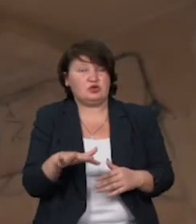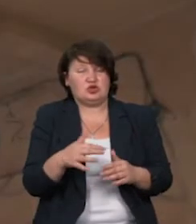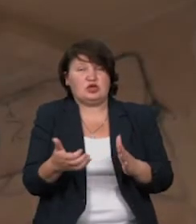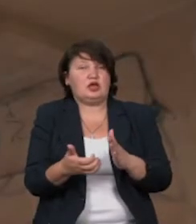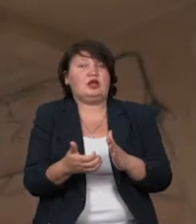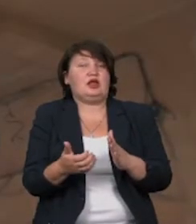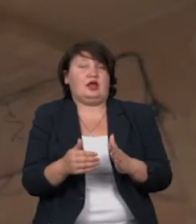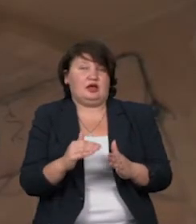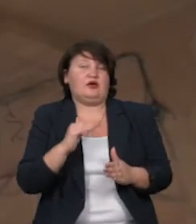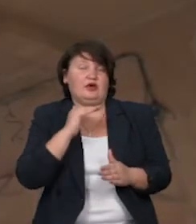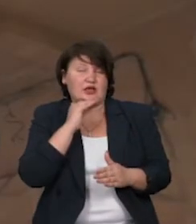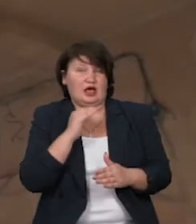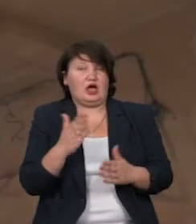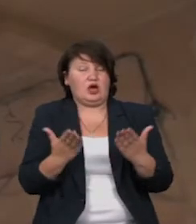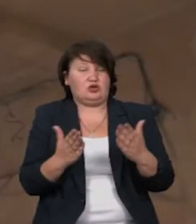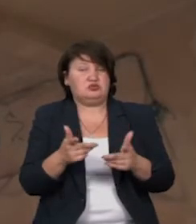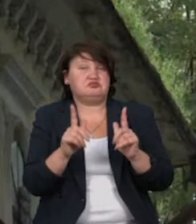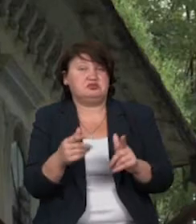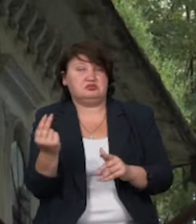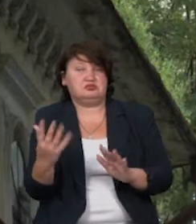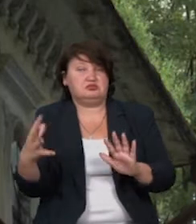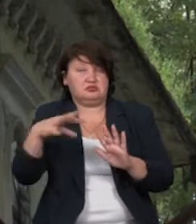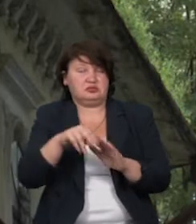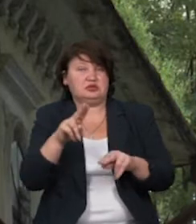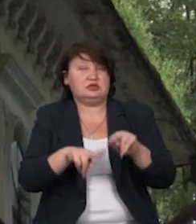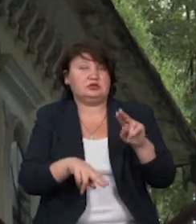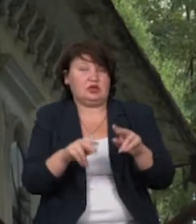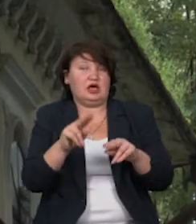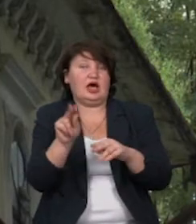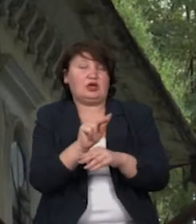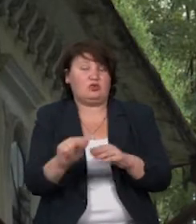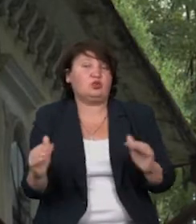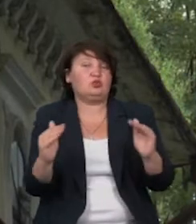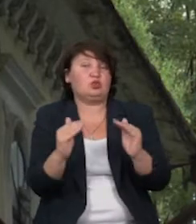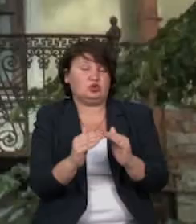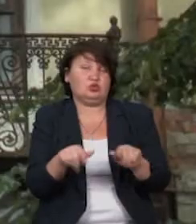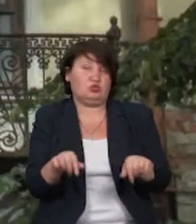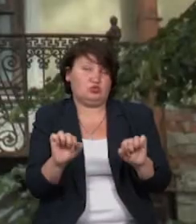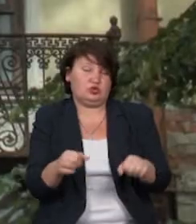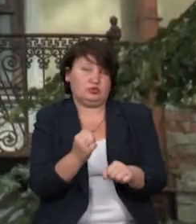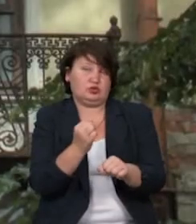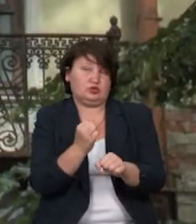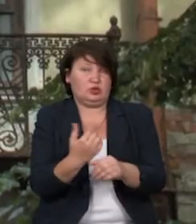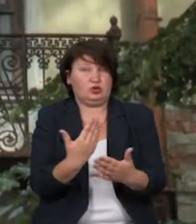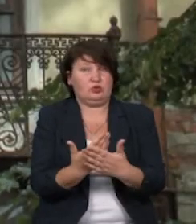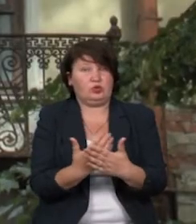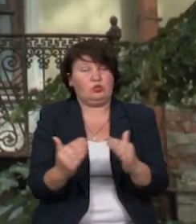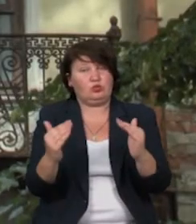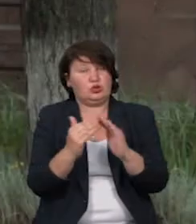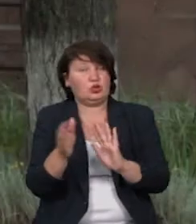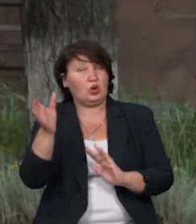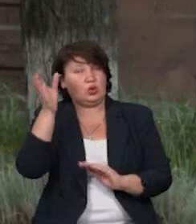знайдуть інвестора, який погодиться дати гроші на ремонт будівлі із збереженням пам'ятки архітектури, тут могли б влаштувати, прикладу, будинок науки.